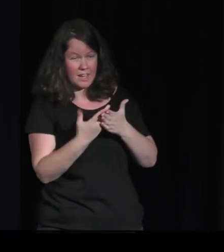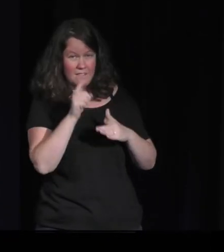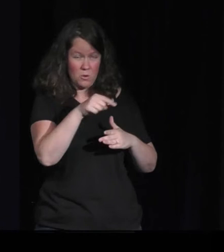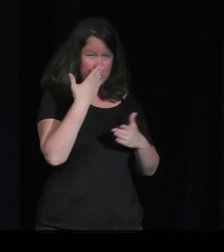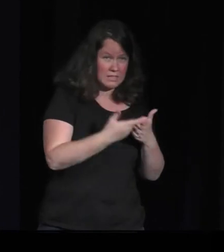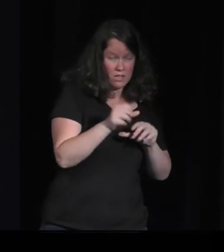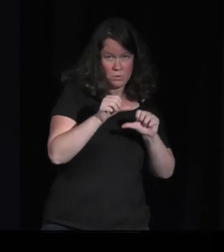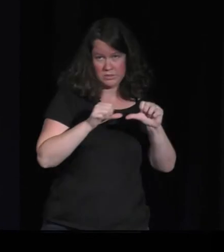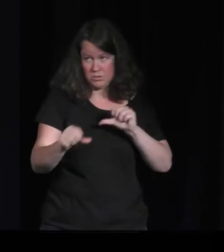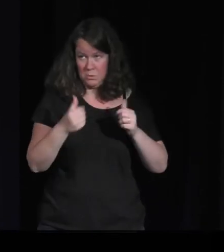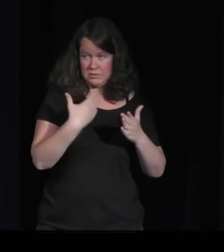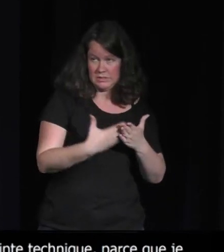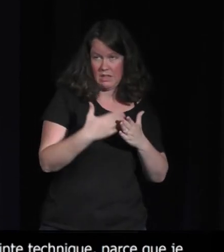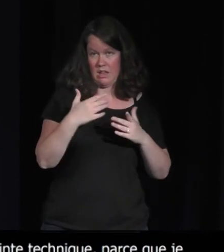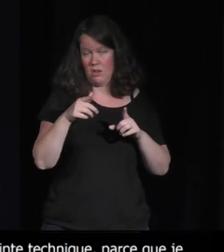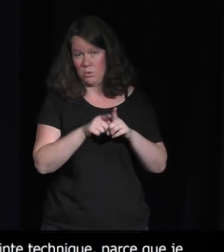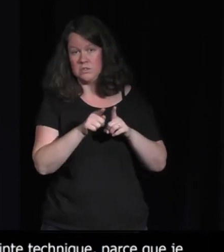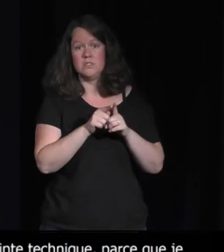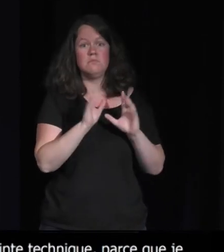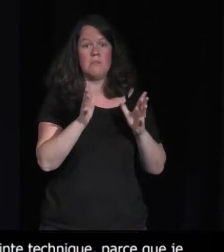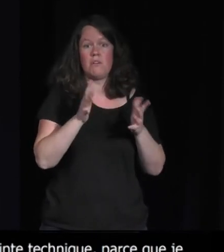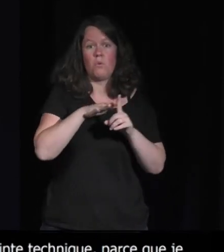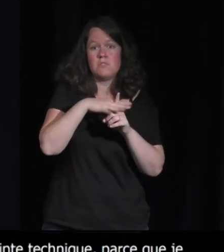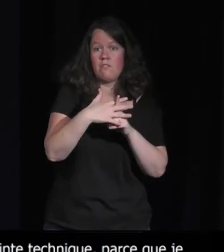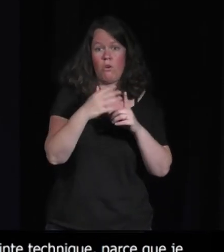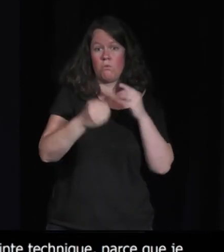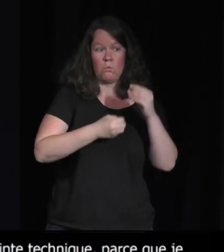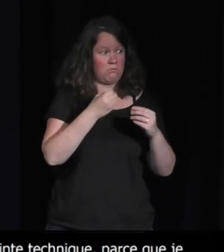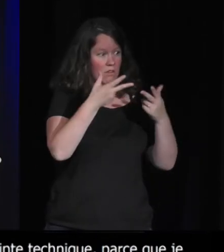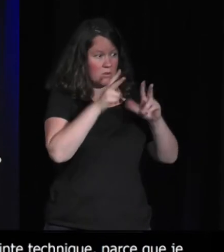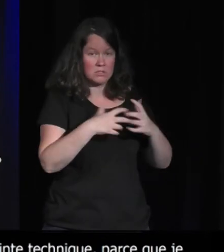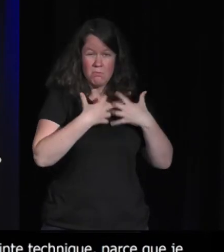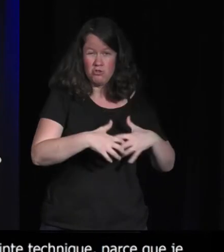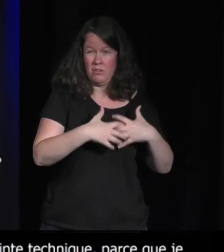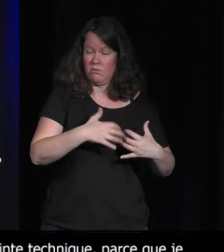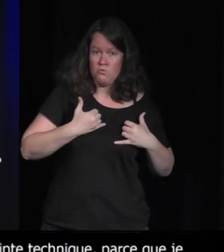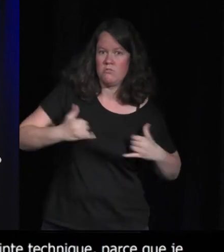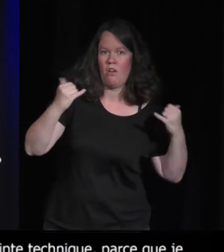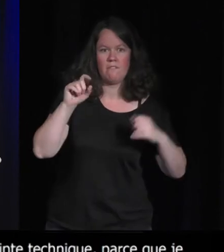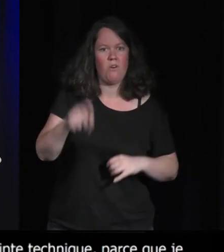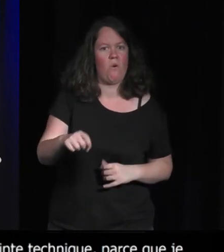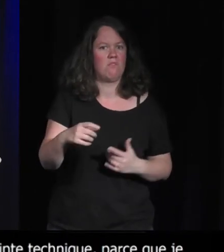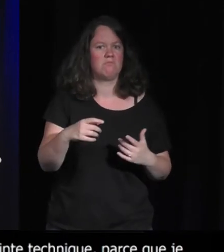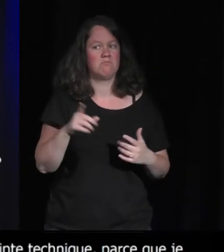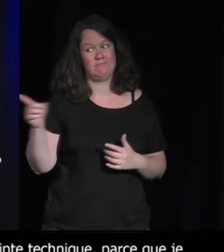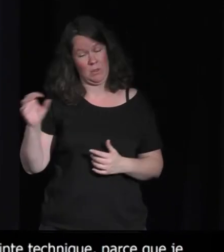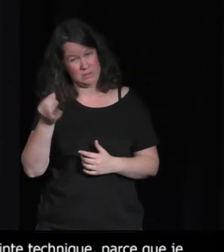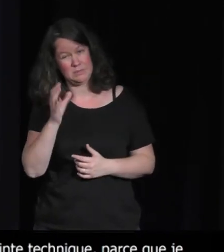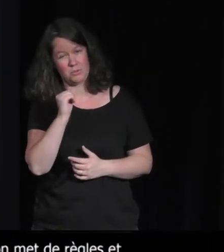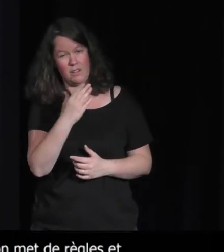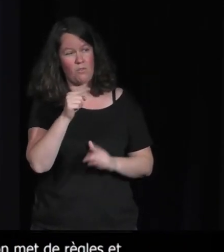en termes de code, en termes même de puissance informatique. Je pense que ça ne pas être... Ah oui, ce n pas anodin. Il faut que ce soit suffisamment synthétique